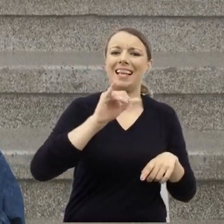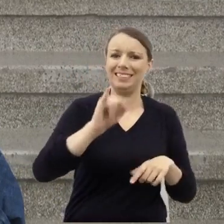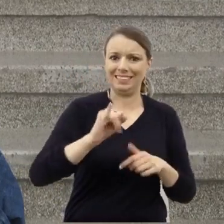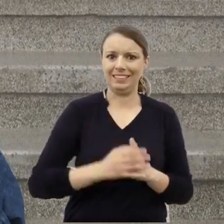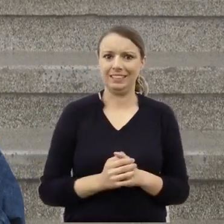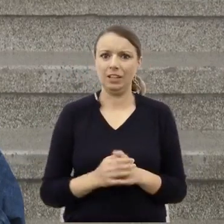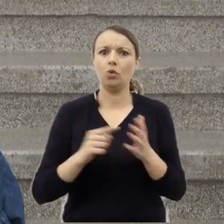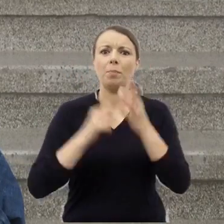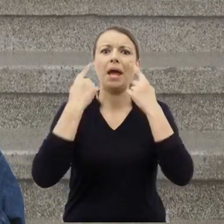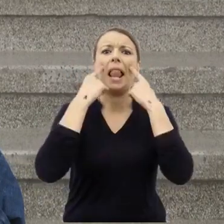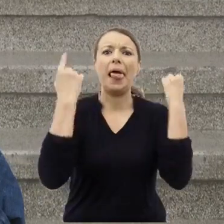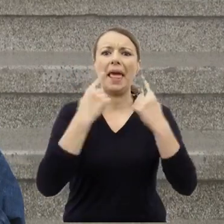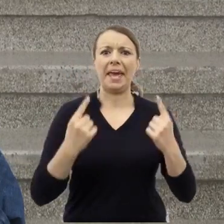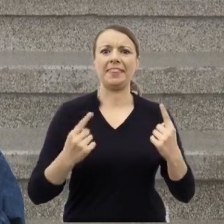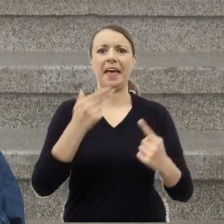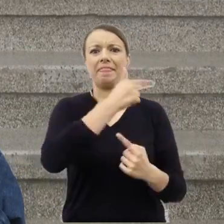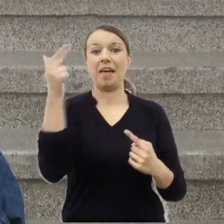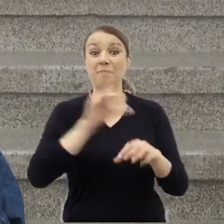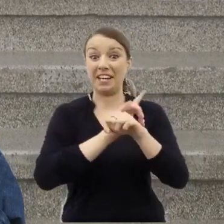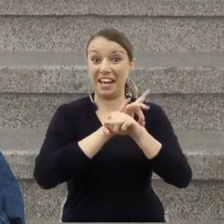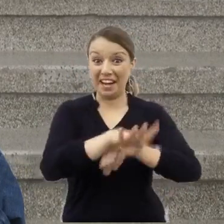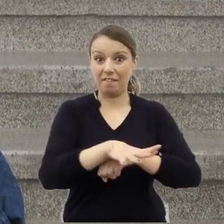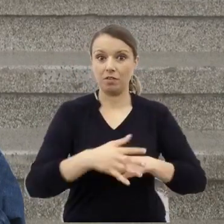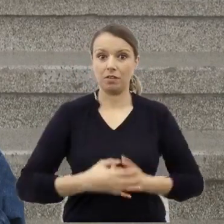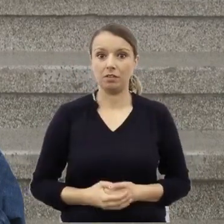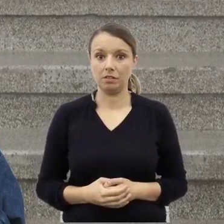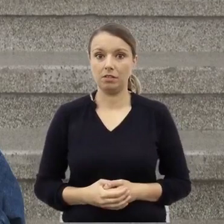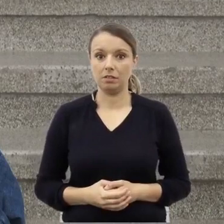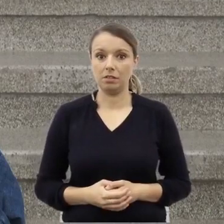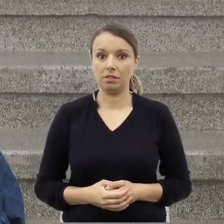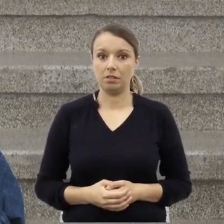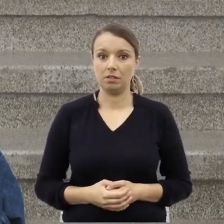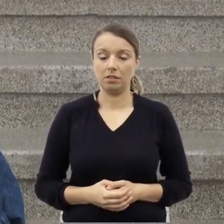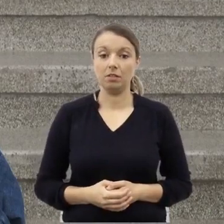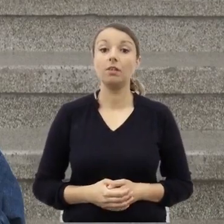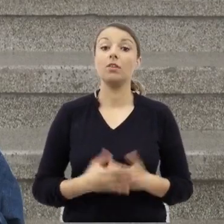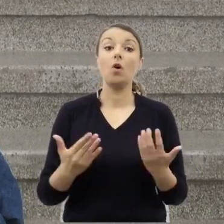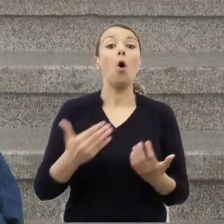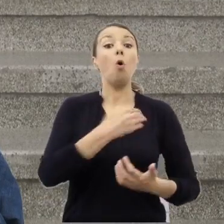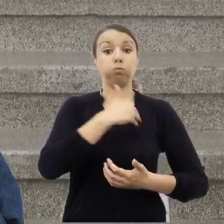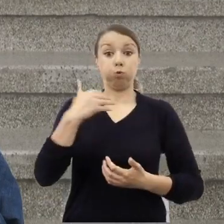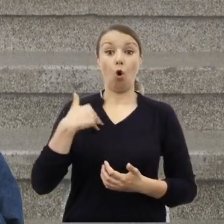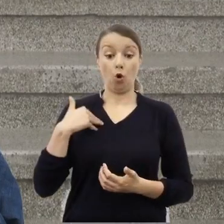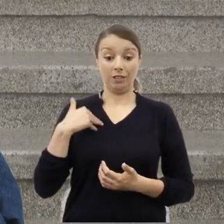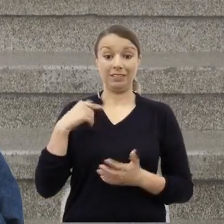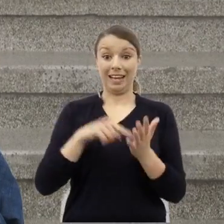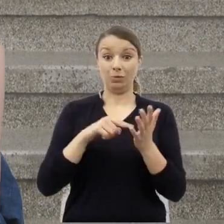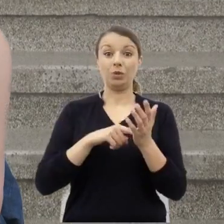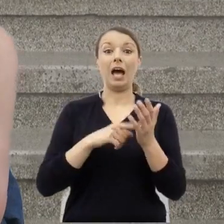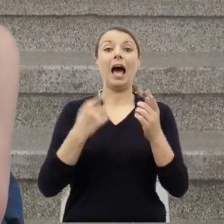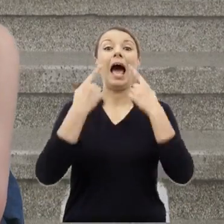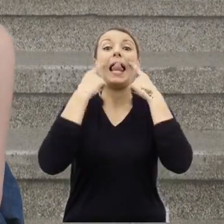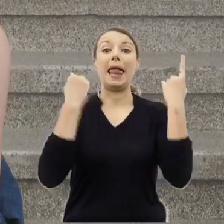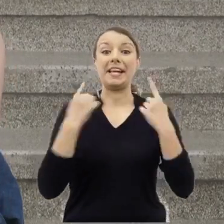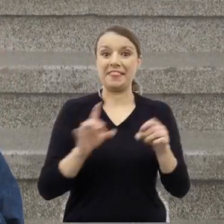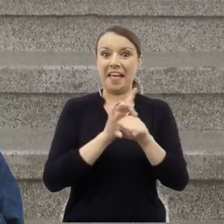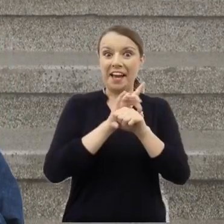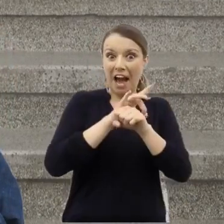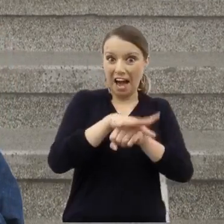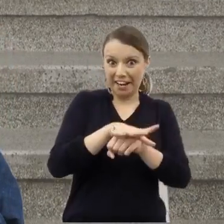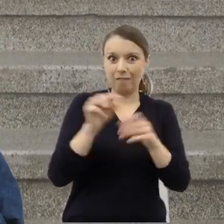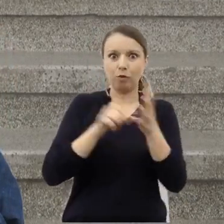legendy o krwi. Z Polski legenda o krwi poszła do na przykład Rosji,